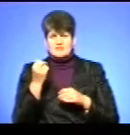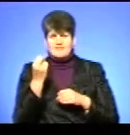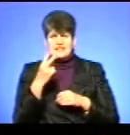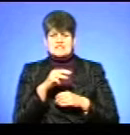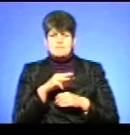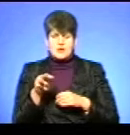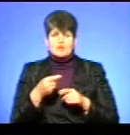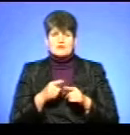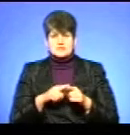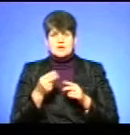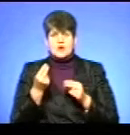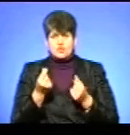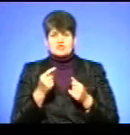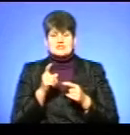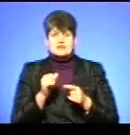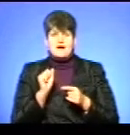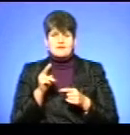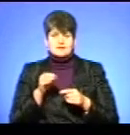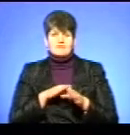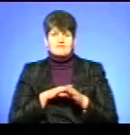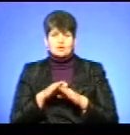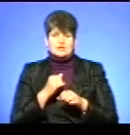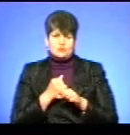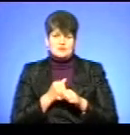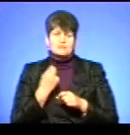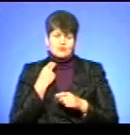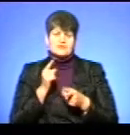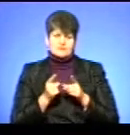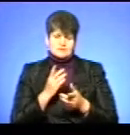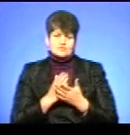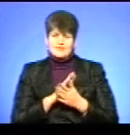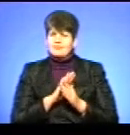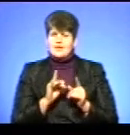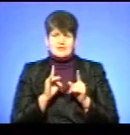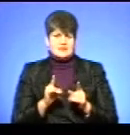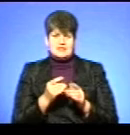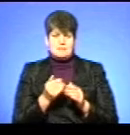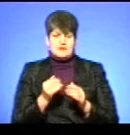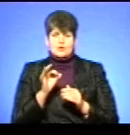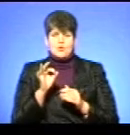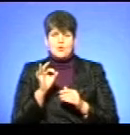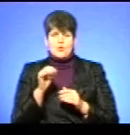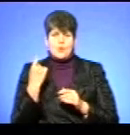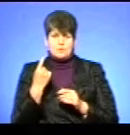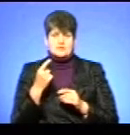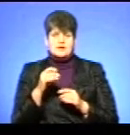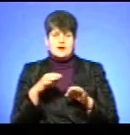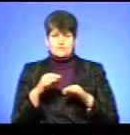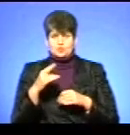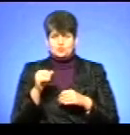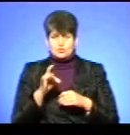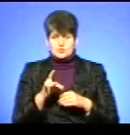гроші за акти виконаних робіт. Заборгованість дійсно є, не тільки перед облавтодором, оскільки служба доріг